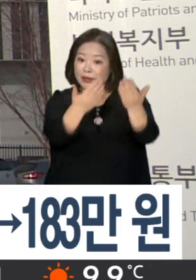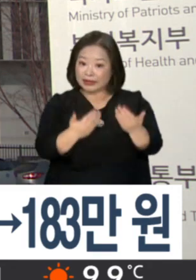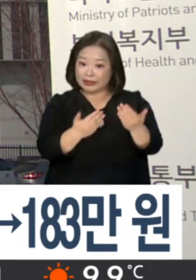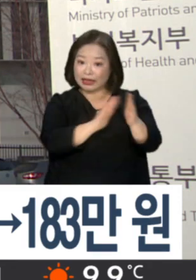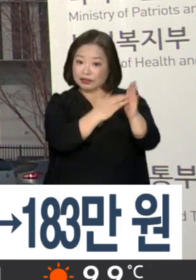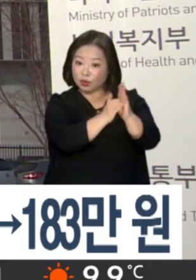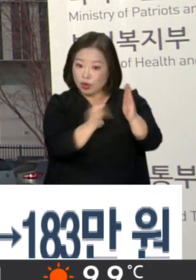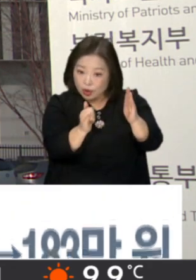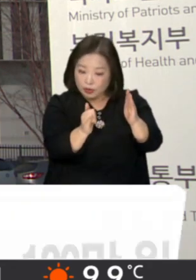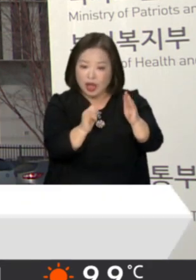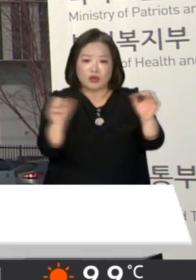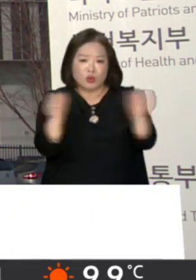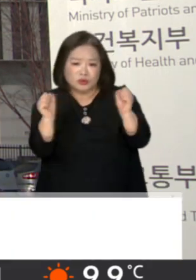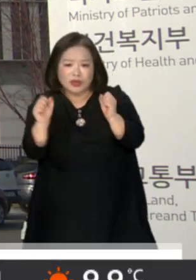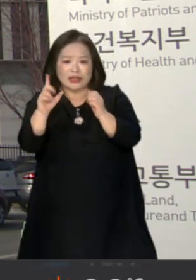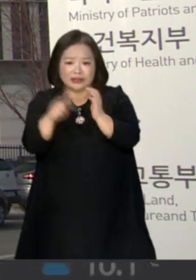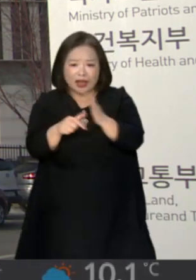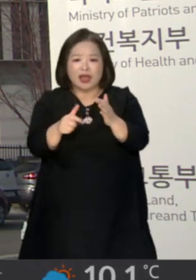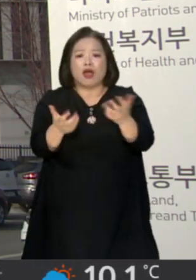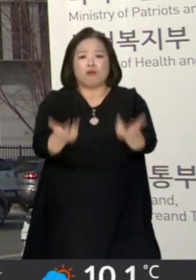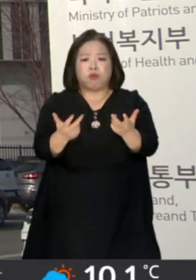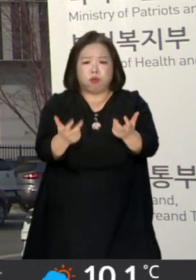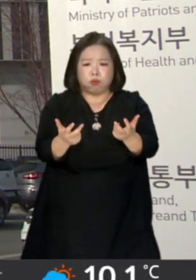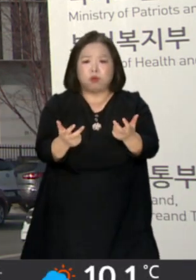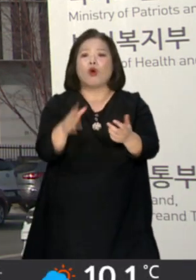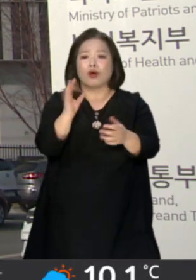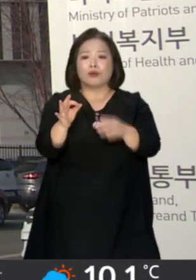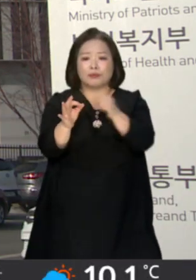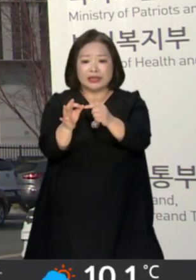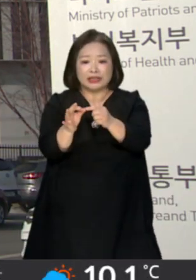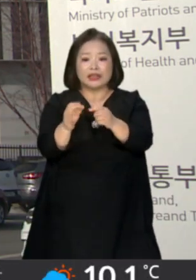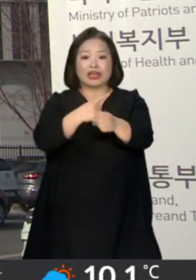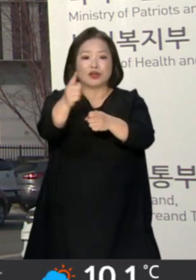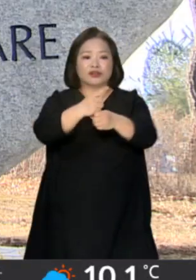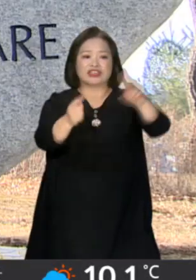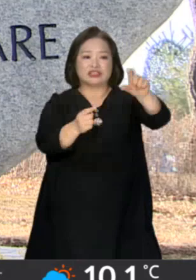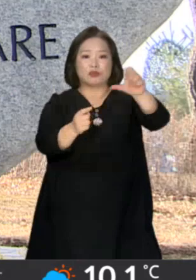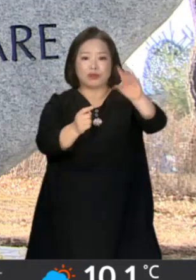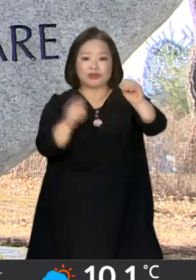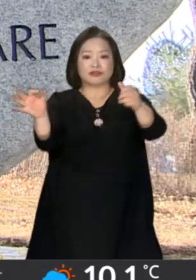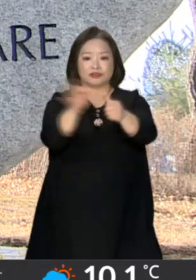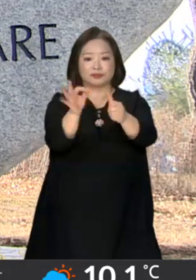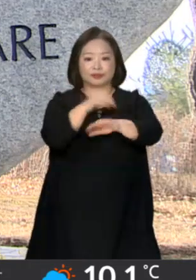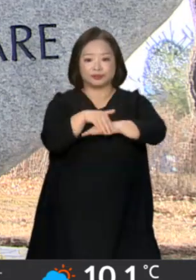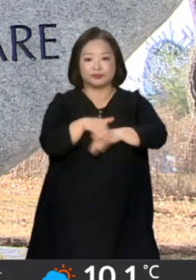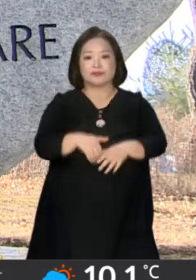대상으로 동절기에 주는 연료비는 내년에도 15만원이 지원됩니다.